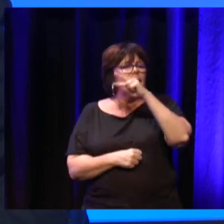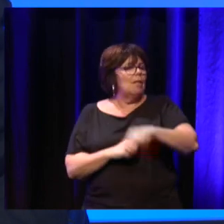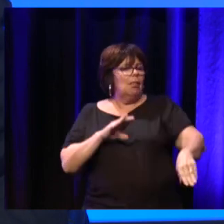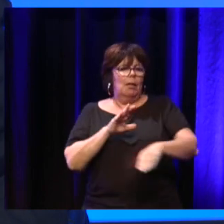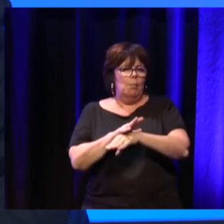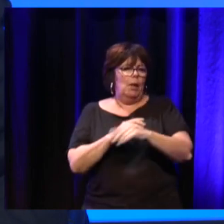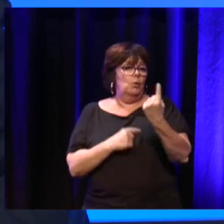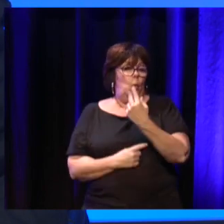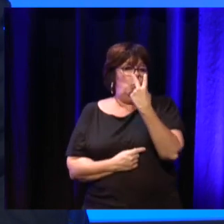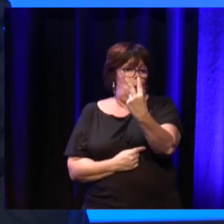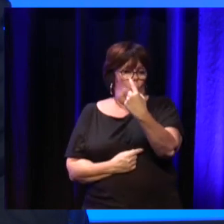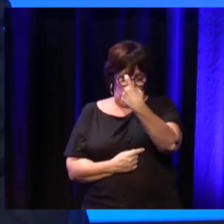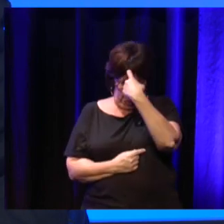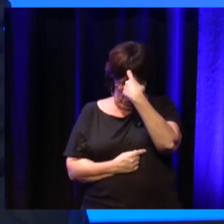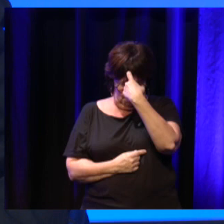La première, c'était de partir